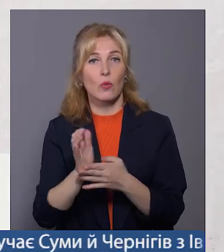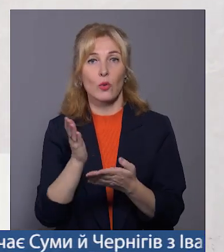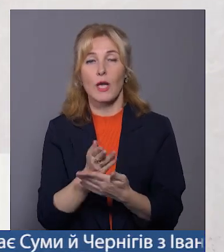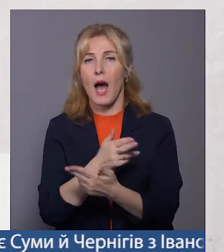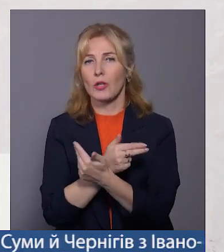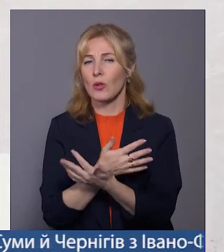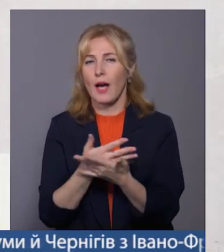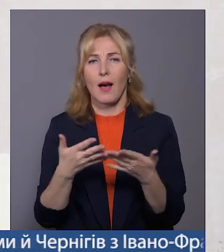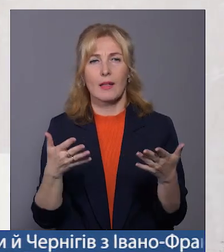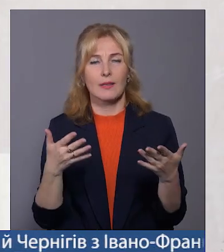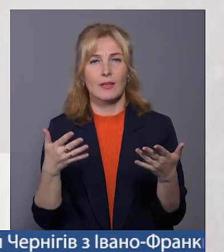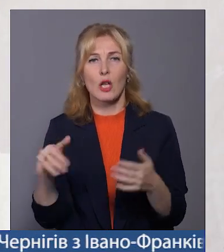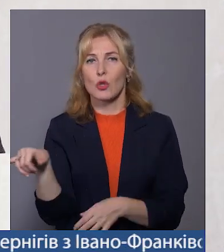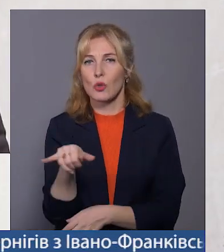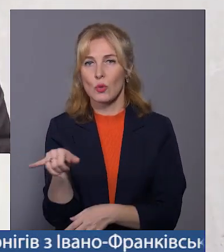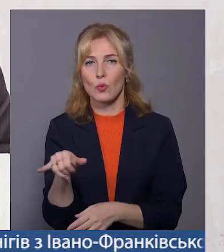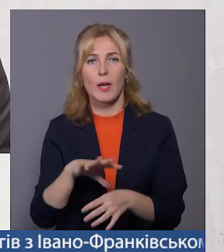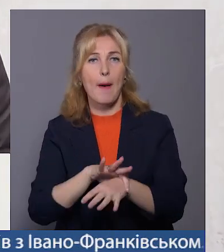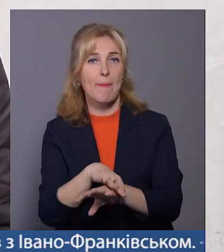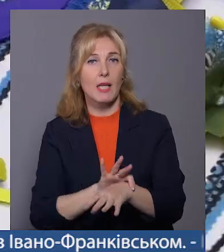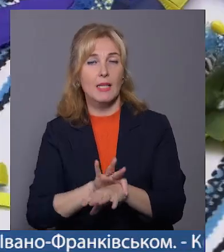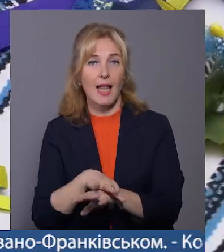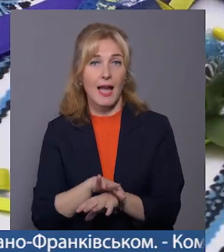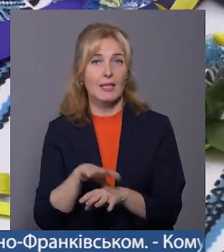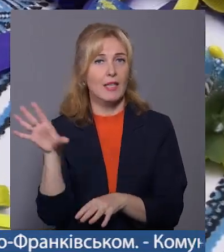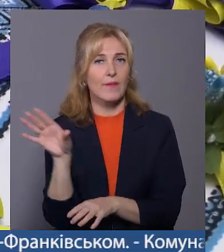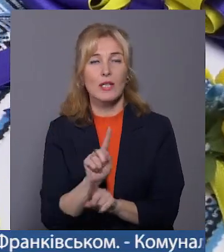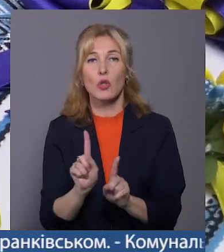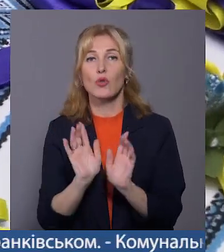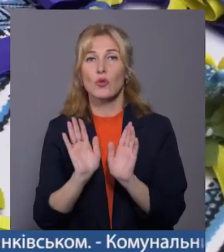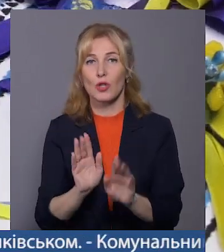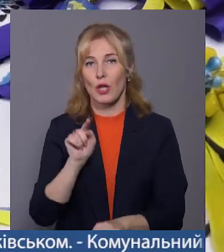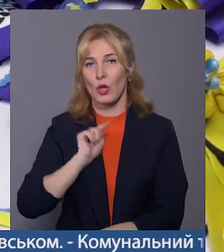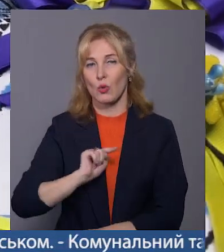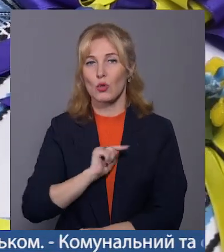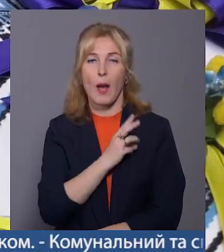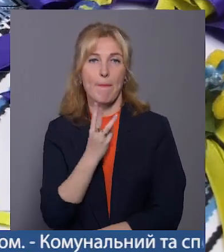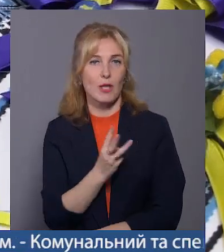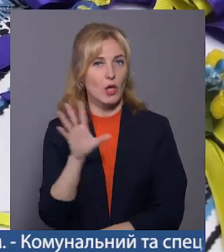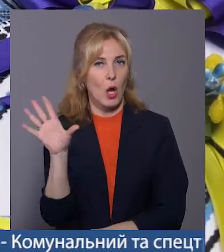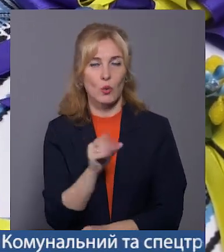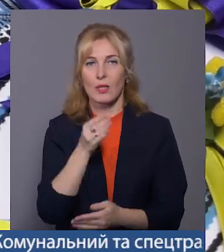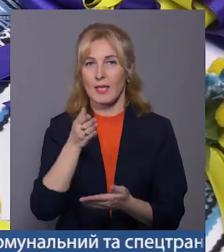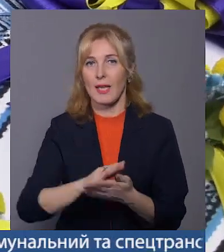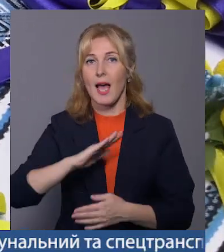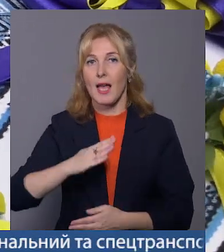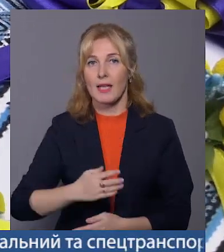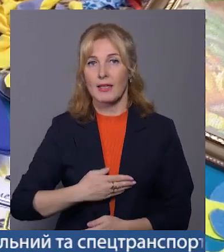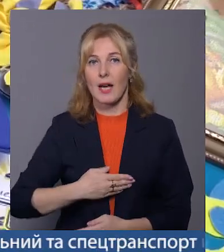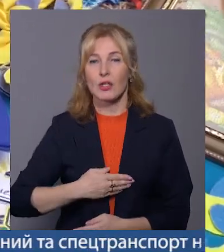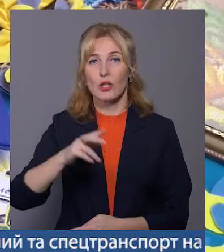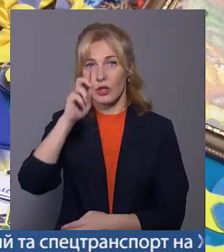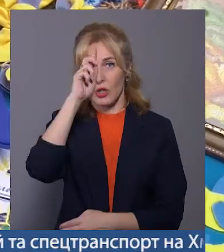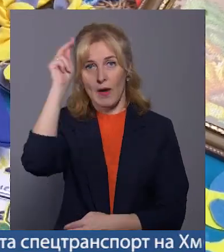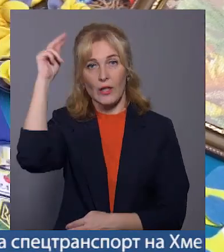миру, так само сумки, шопер, браслети, все, що тільки душа забажає, все є. Наш державний навчальний заклад,